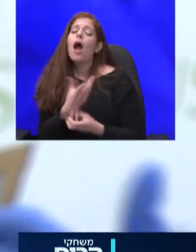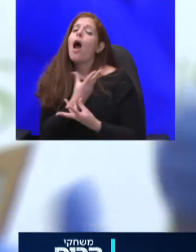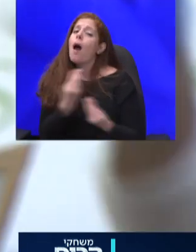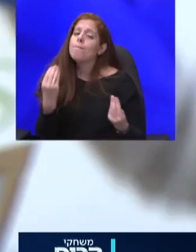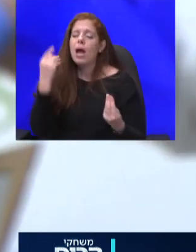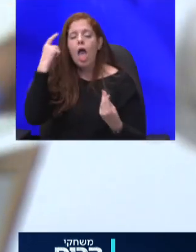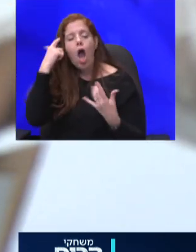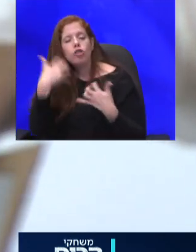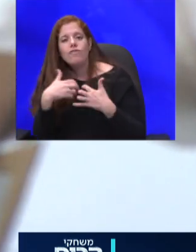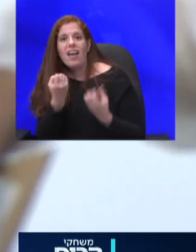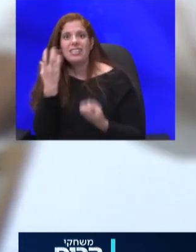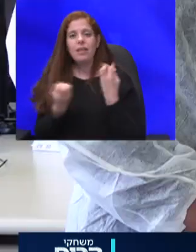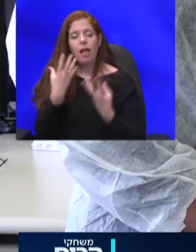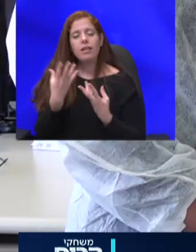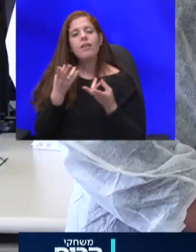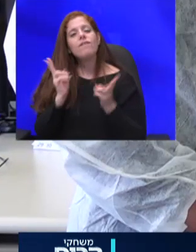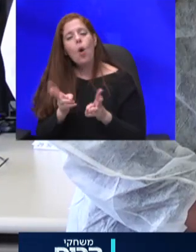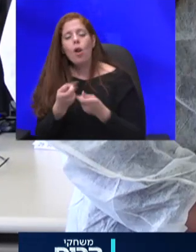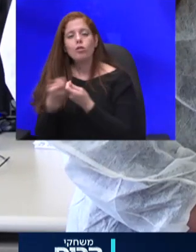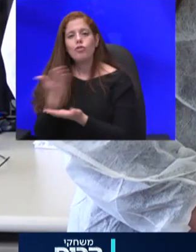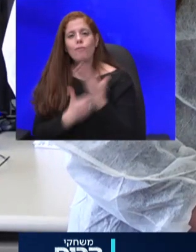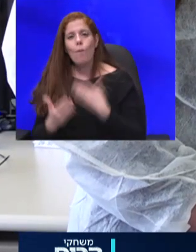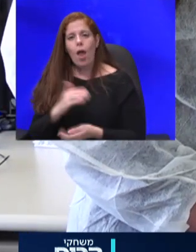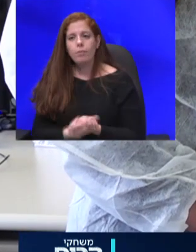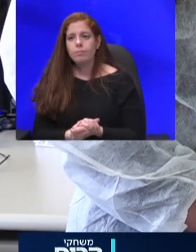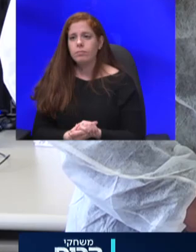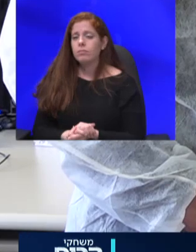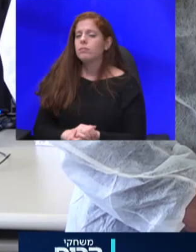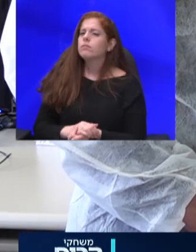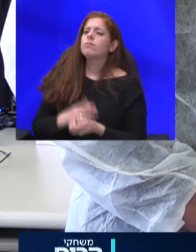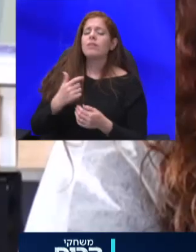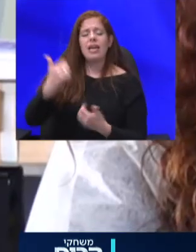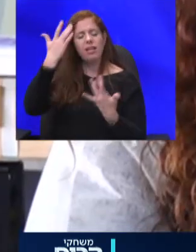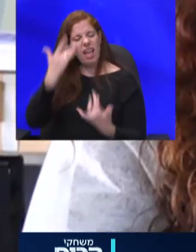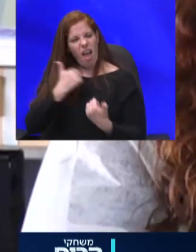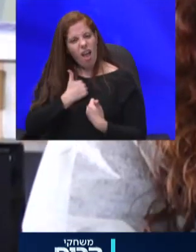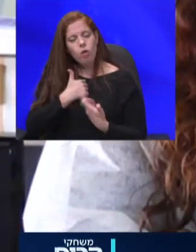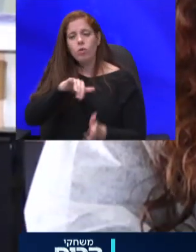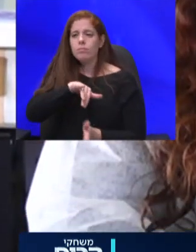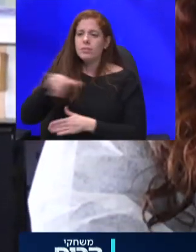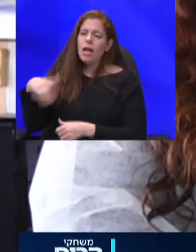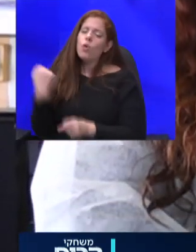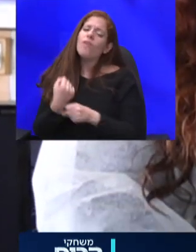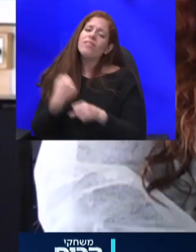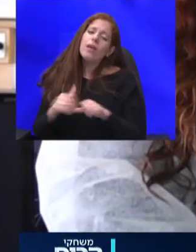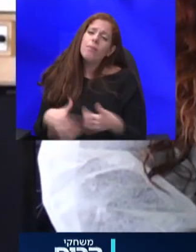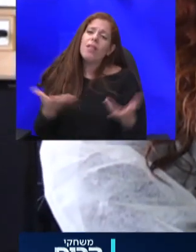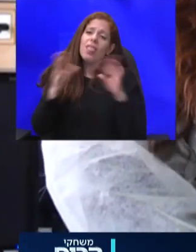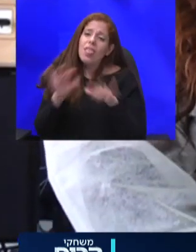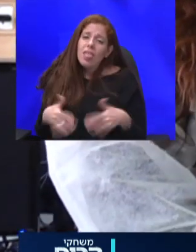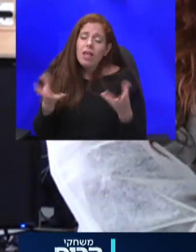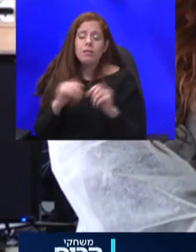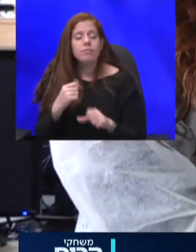יכולת לשתף פעולה שמים את האגו בצד עובדים בכל שעה של היום עודה משותפת כולנו